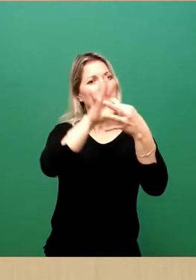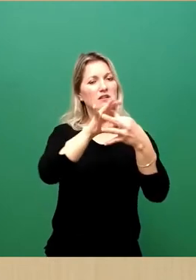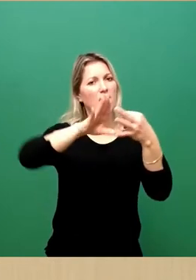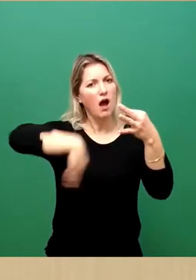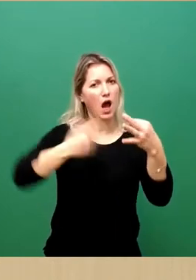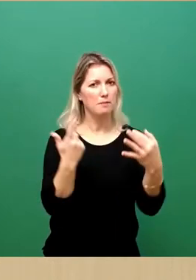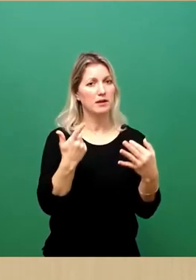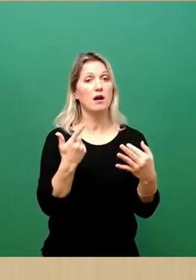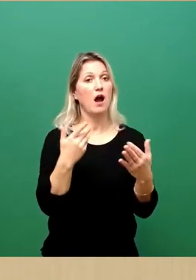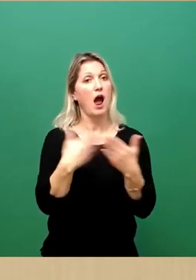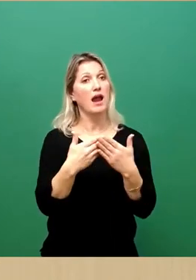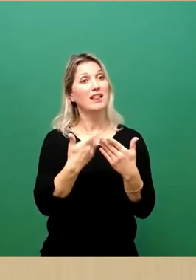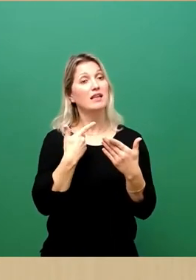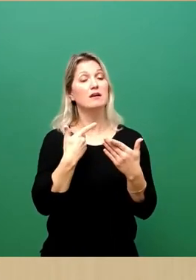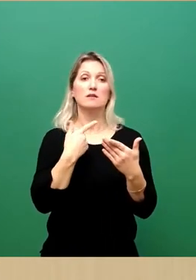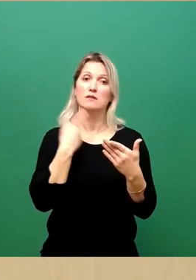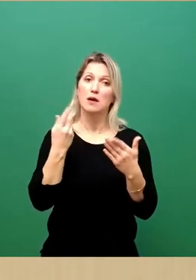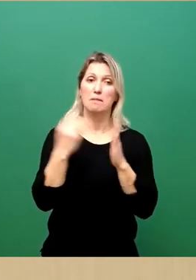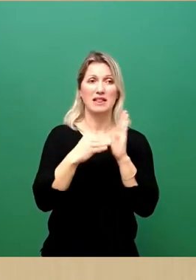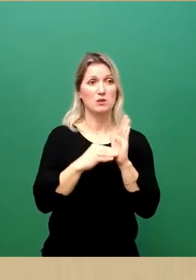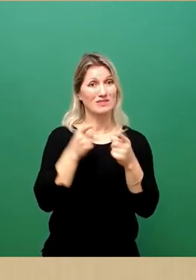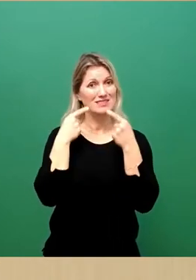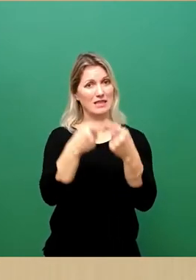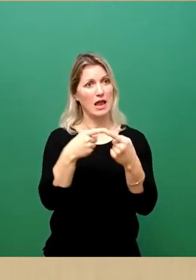diese Stadt, sondern um Menschen auf der Flucht geht.